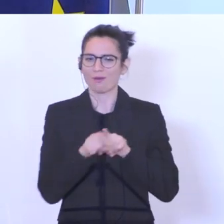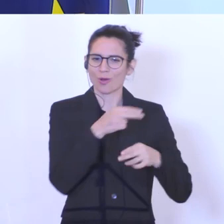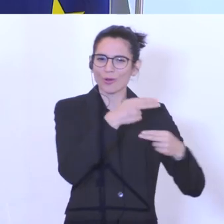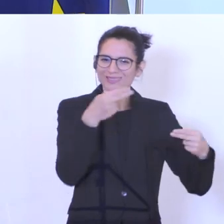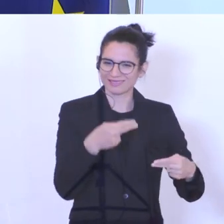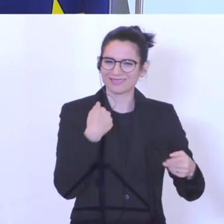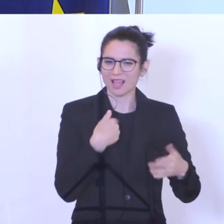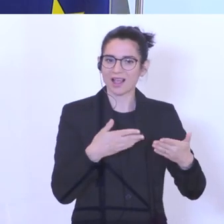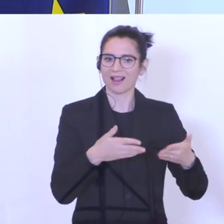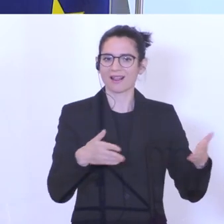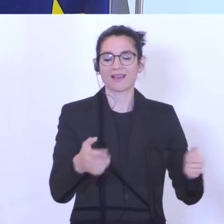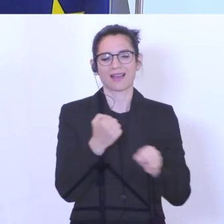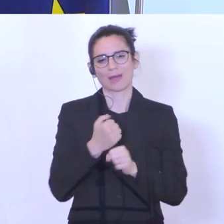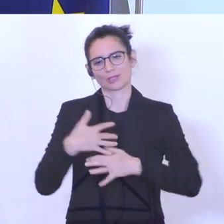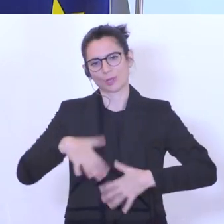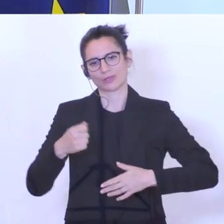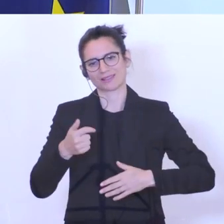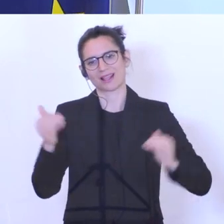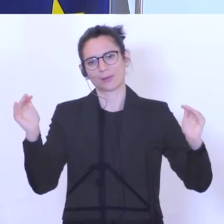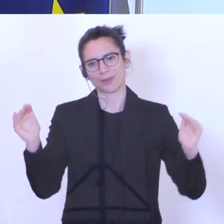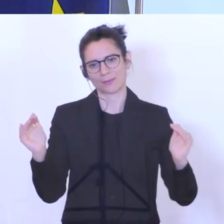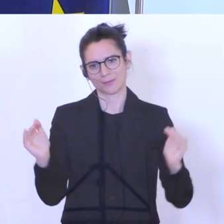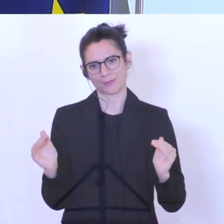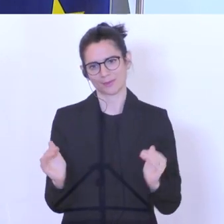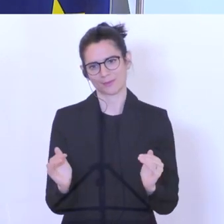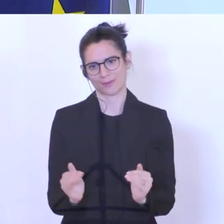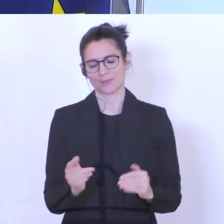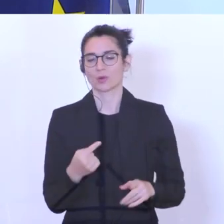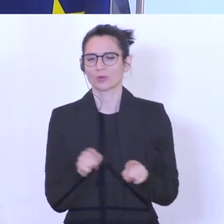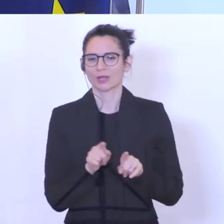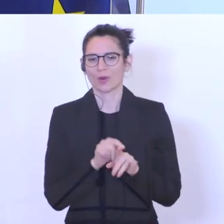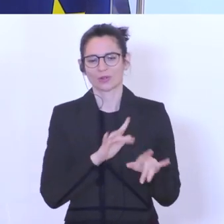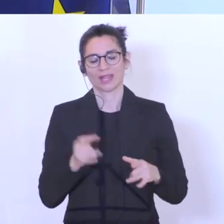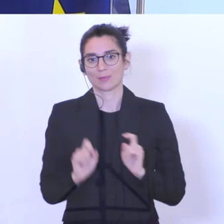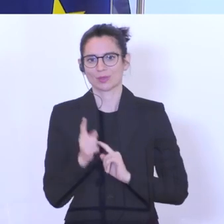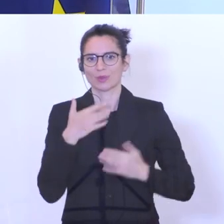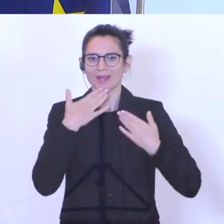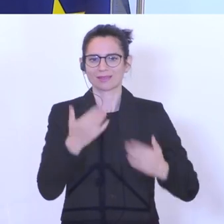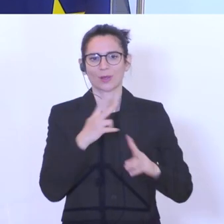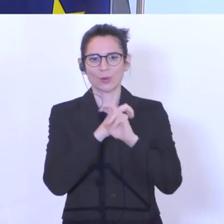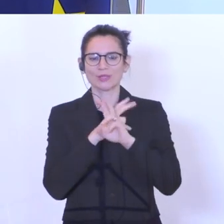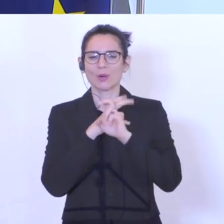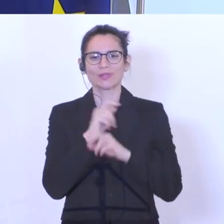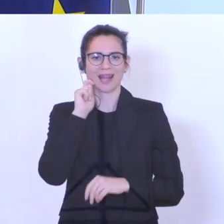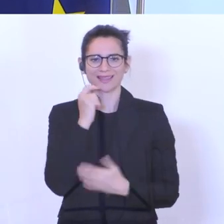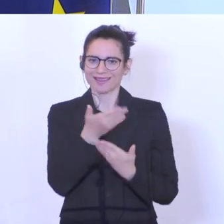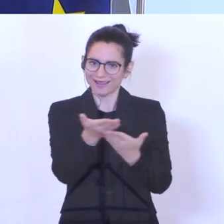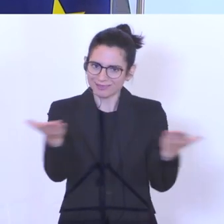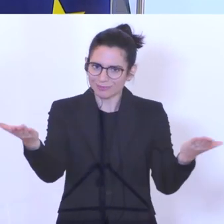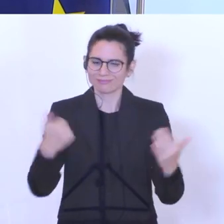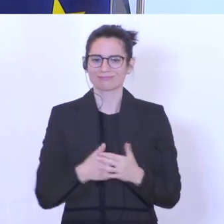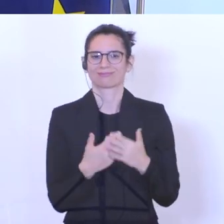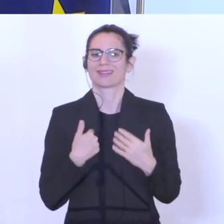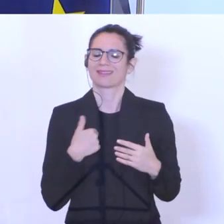sehen wir auch, dass die Arbeitslosenzahl schrittweise rückgängig ist. Und mein Dank gilt hier allen Österreicherinnen und Österreichern,